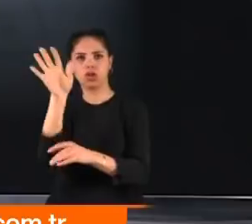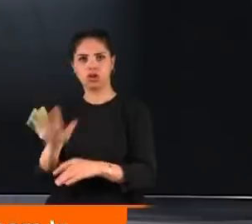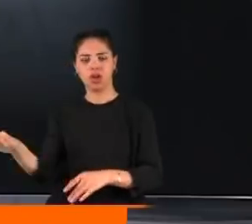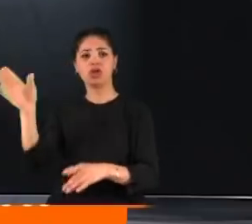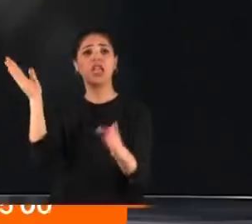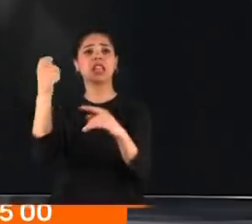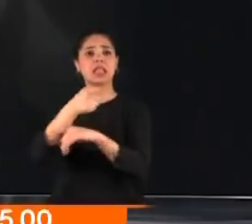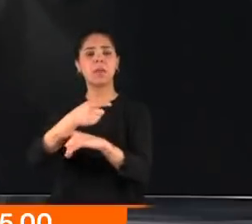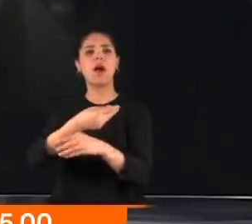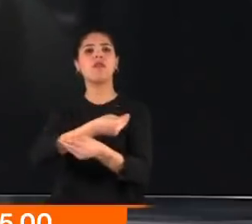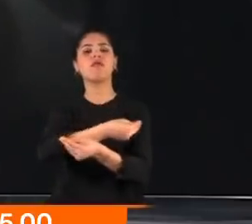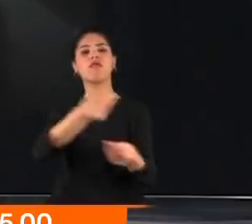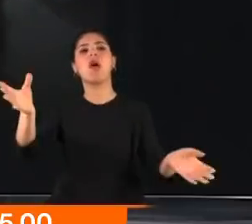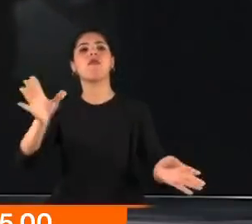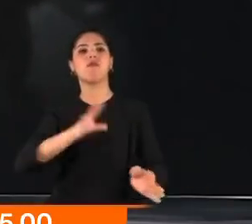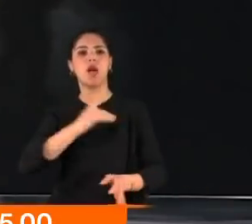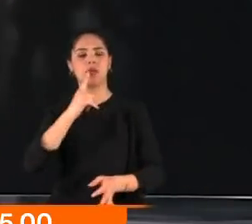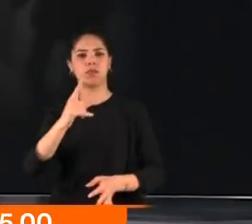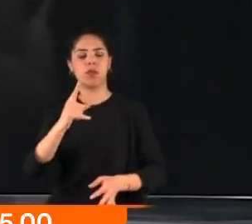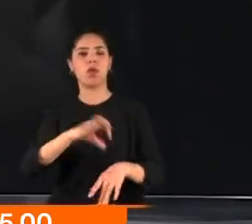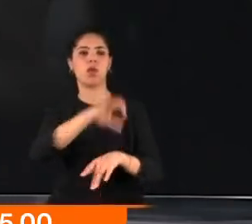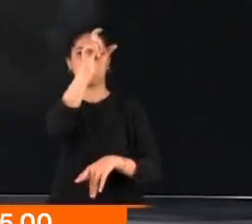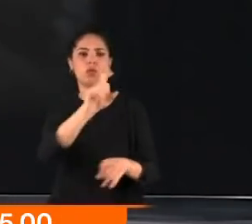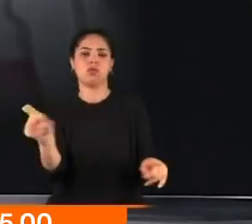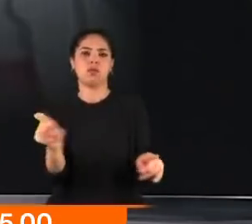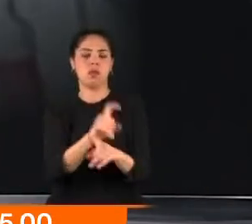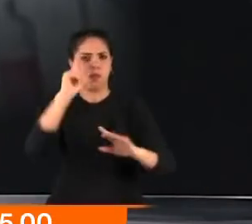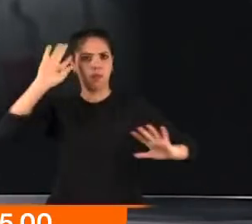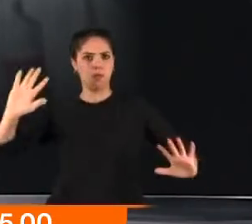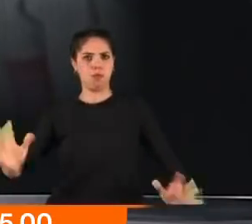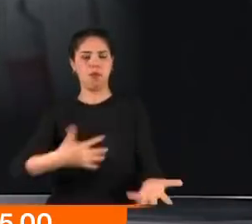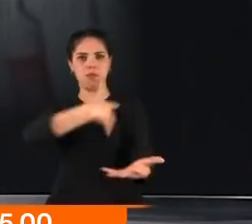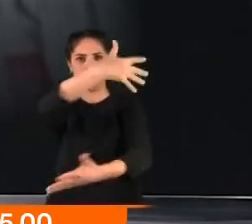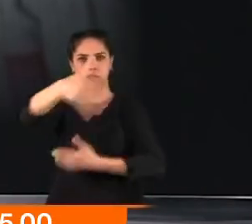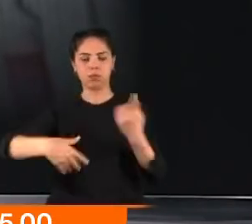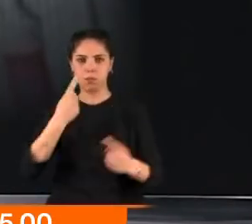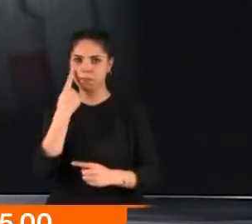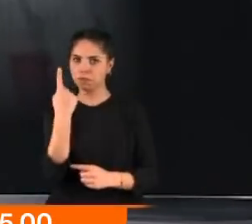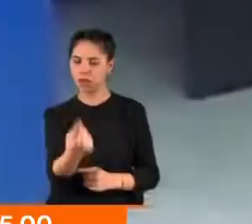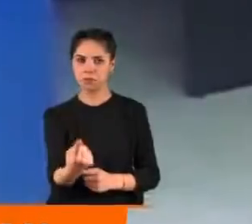siparişin dağıtında olduğunu söyleyince öfkeden deliye döndü ve ortalığı birbirine kattı.